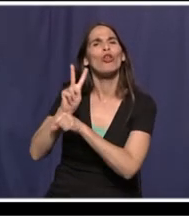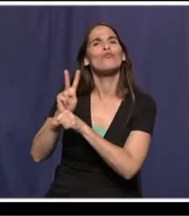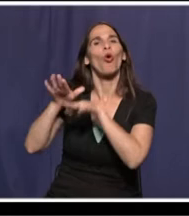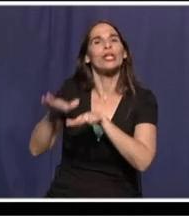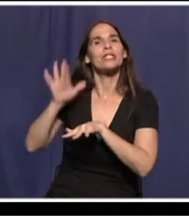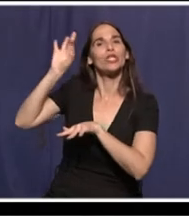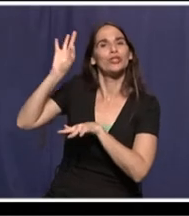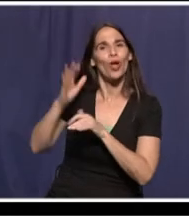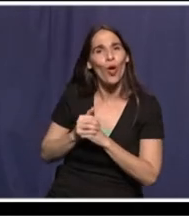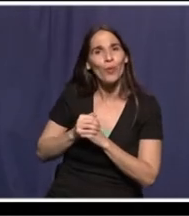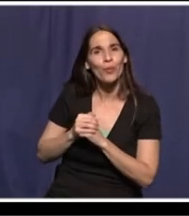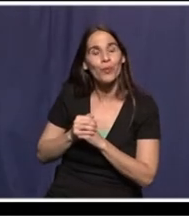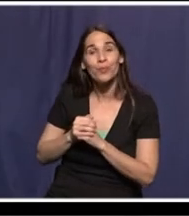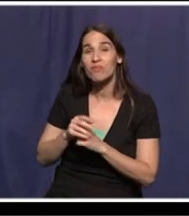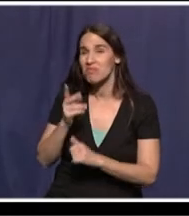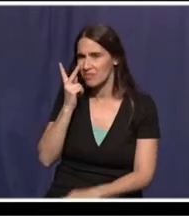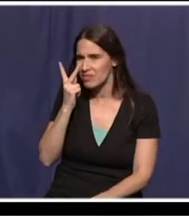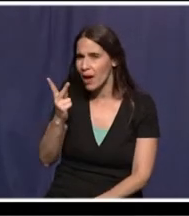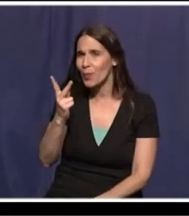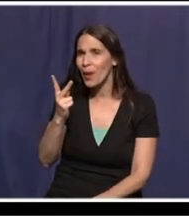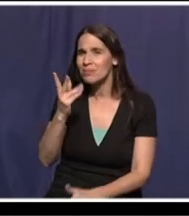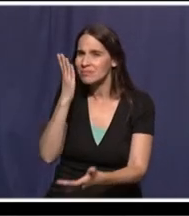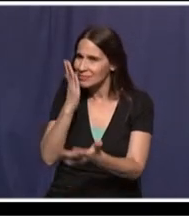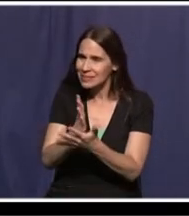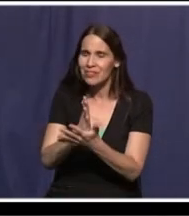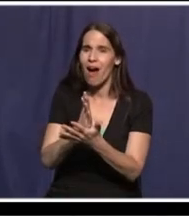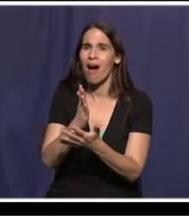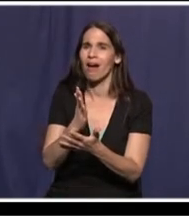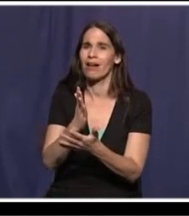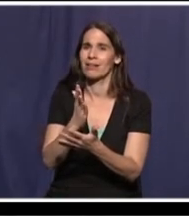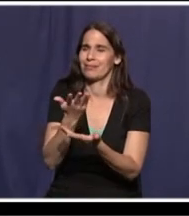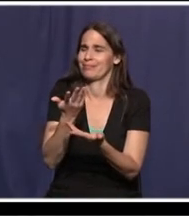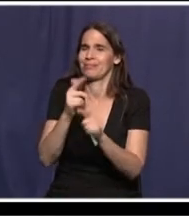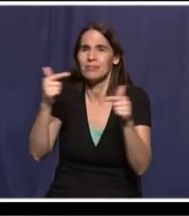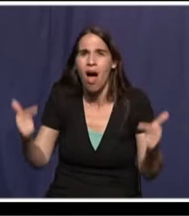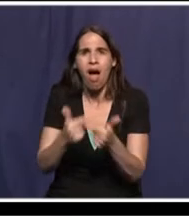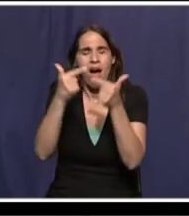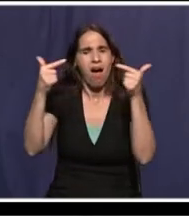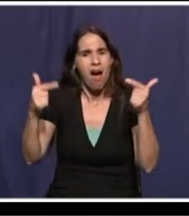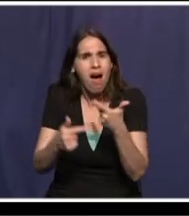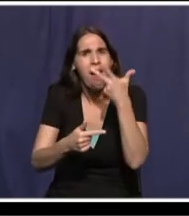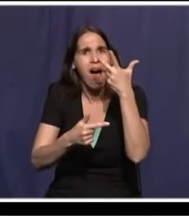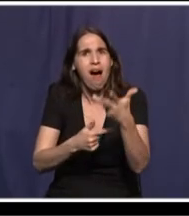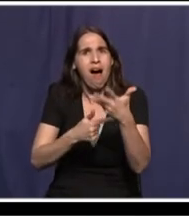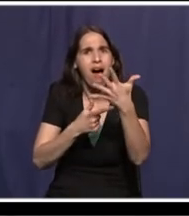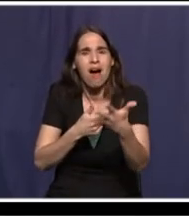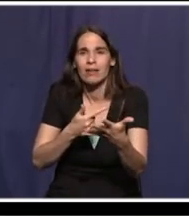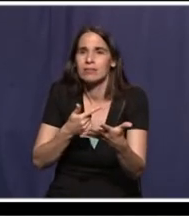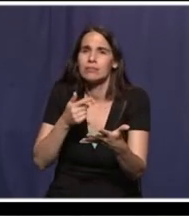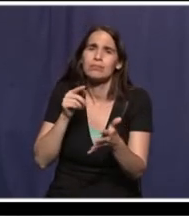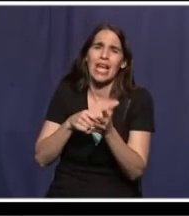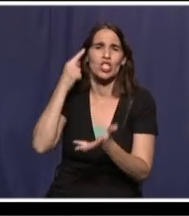הכיסא אנו רואים כמה מערכות כבר, האזור עובר רק משיקולים פוליטיים